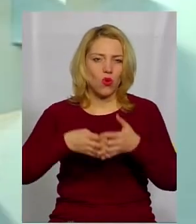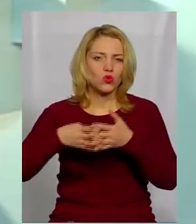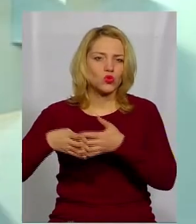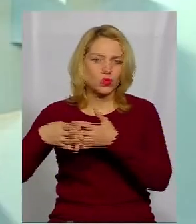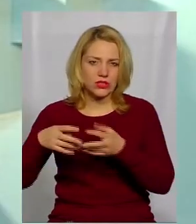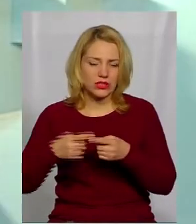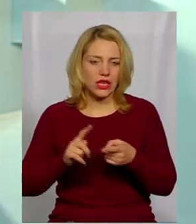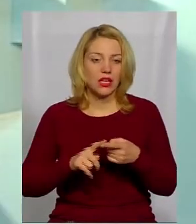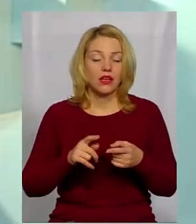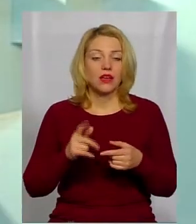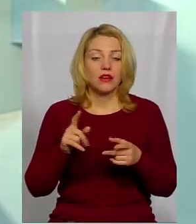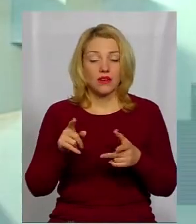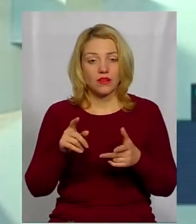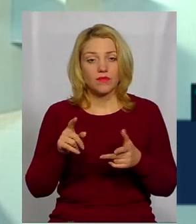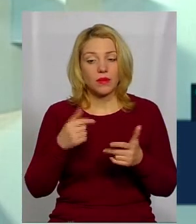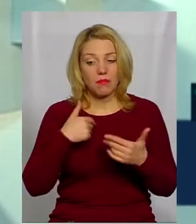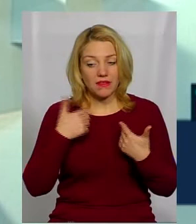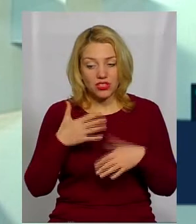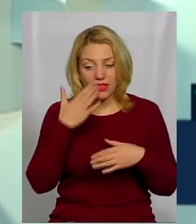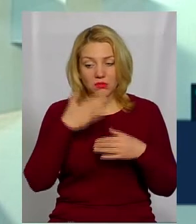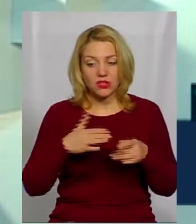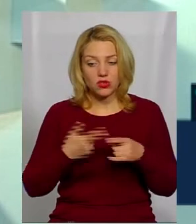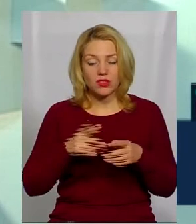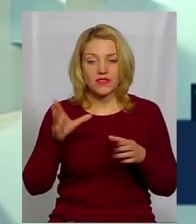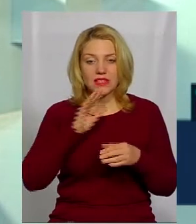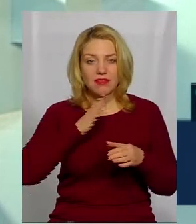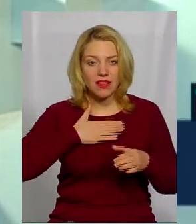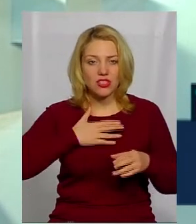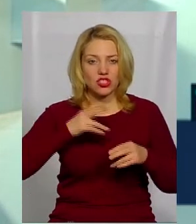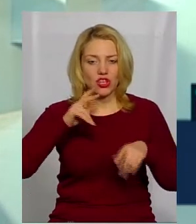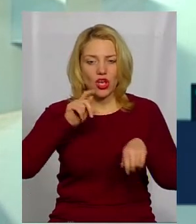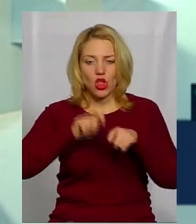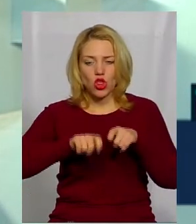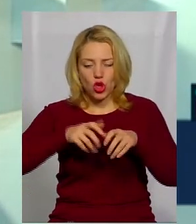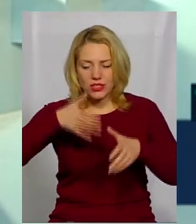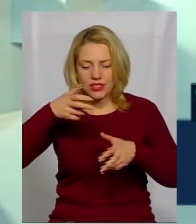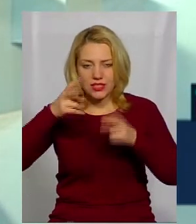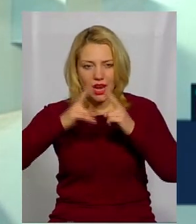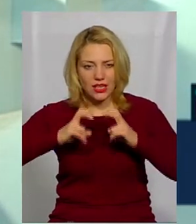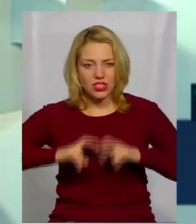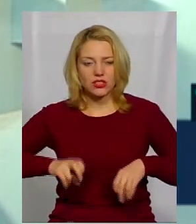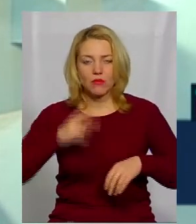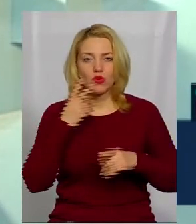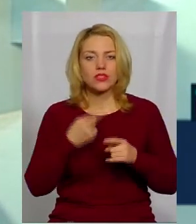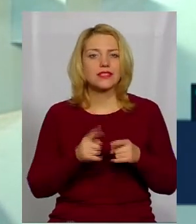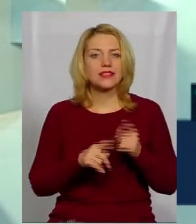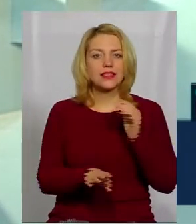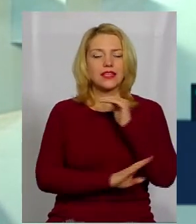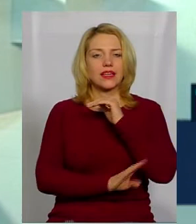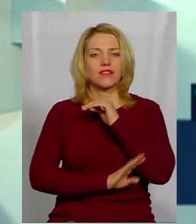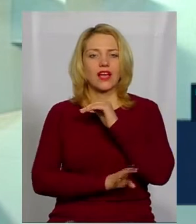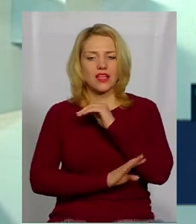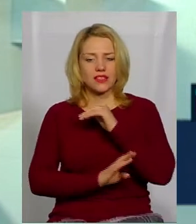однозначно, тому, що всі наші дослідження показують, що це дерев'яні конструкції, це